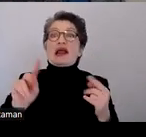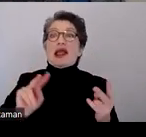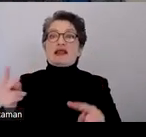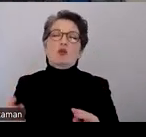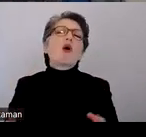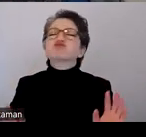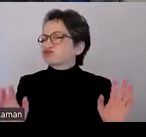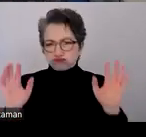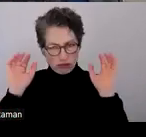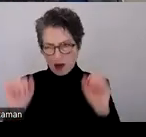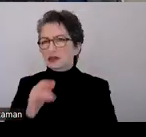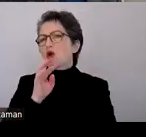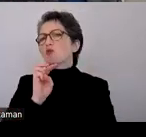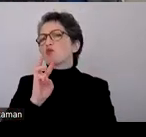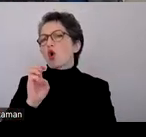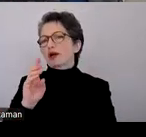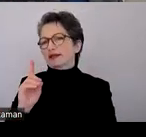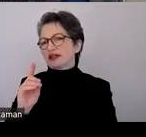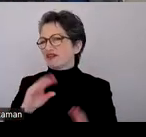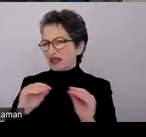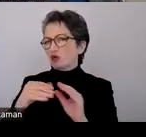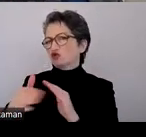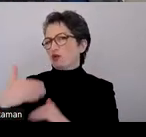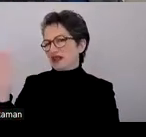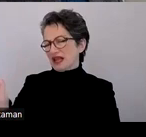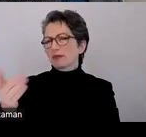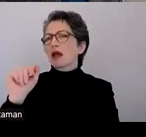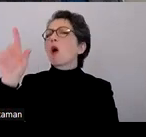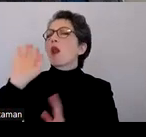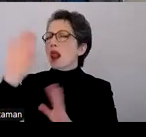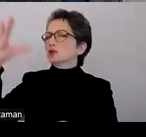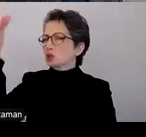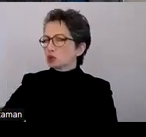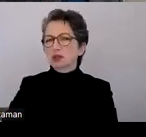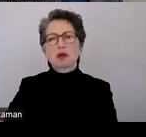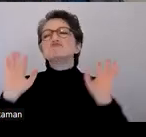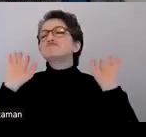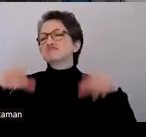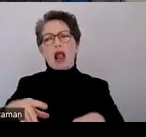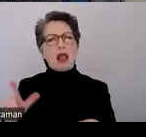kann man Word verwenden und auch weitergeben und auch herunterladen lassen von Webseiten.